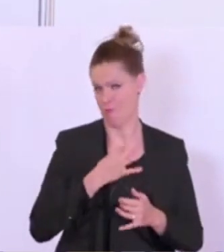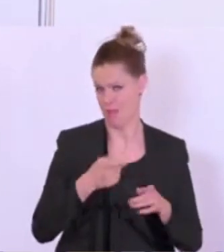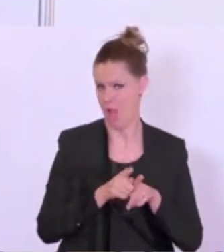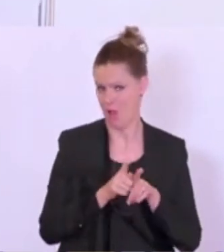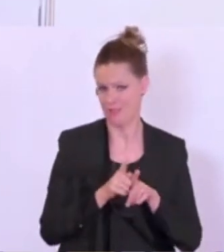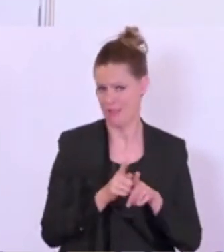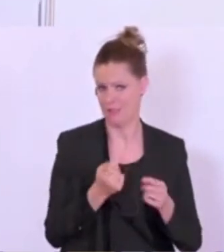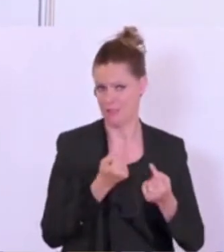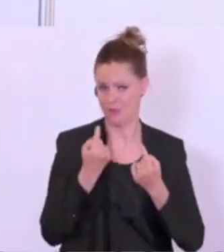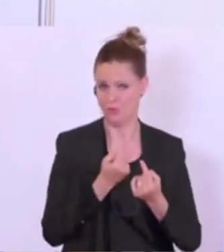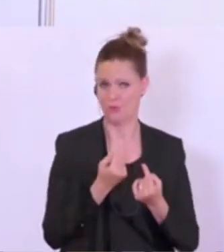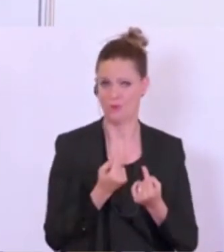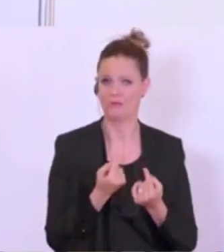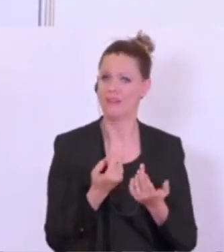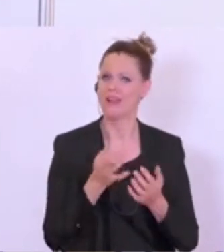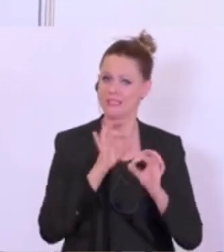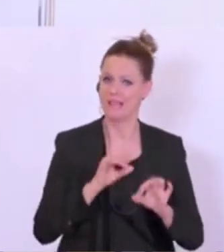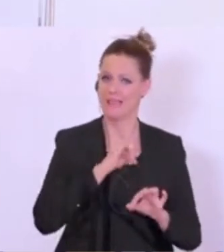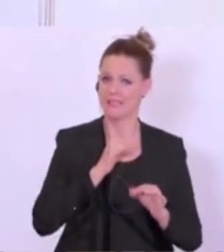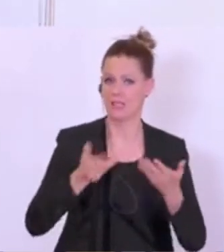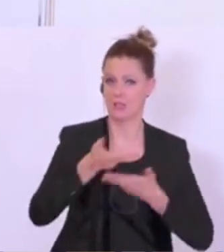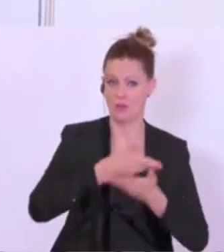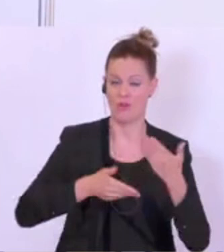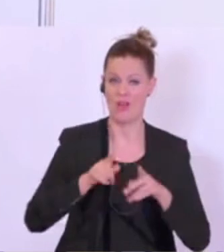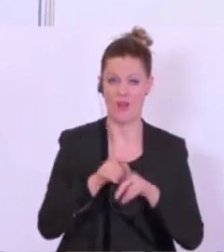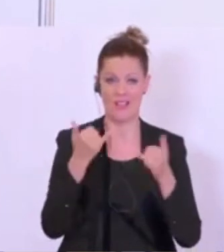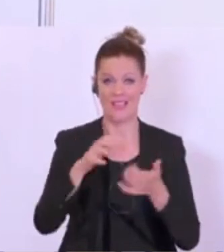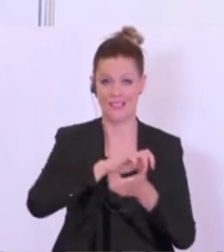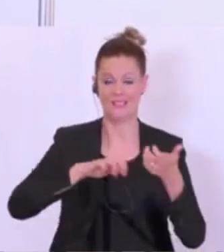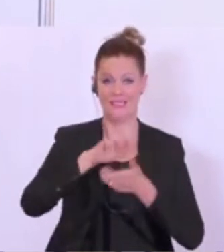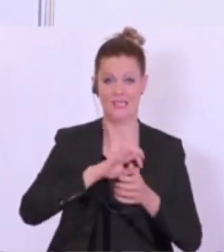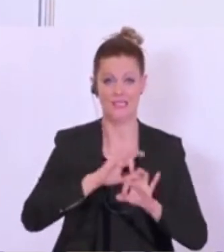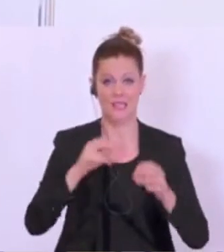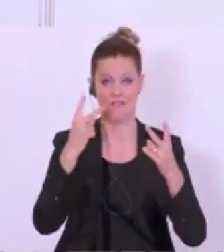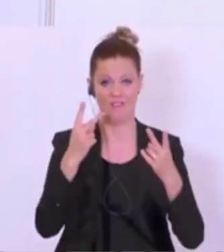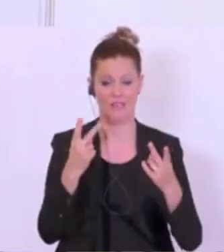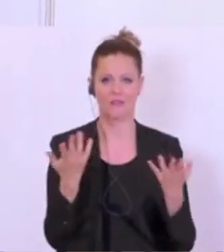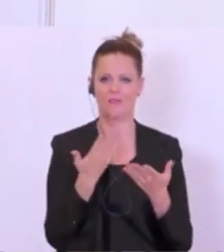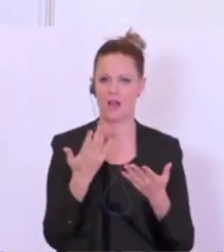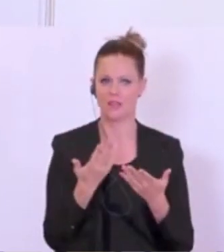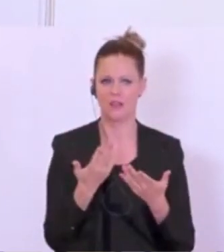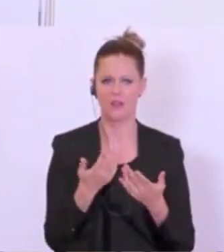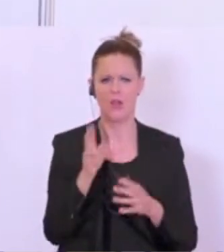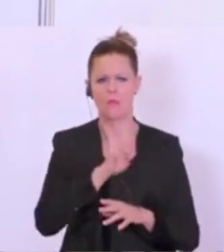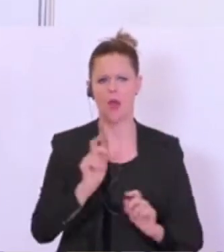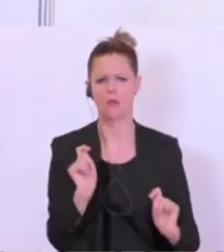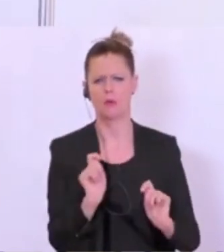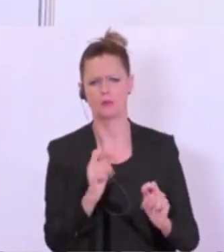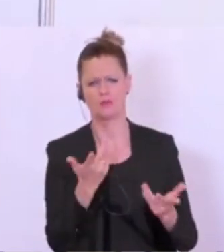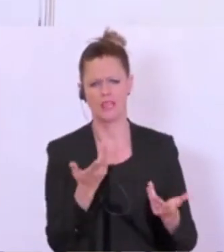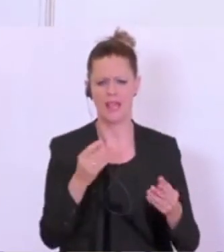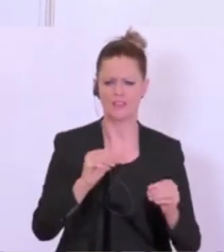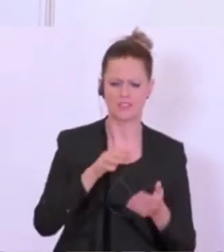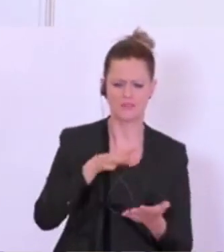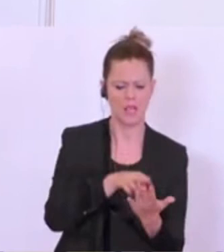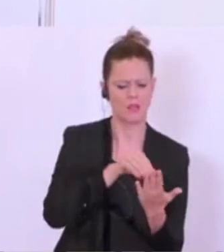in der jetzigen Krise, und das ist, glaube ich, wichtig dazu zu sagen, auch aus unserer Sicht, keine Blaupause, die wir aus der Schublade ziehen können.